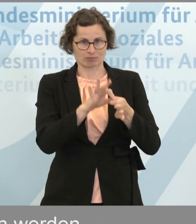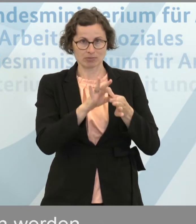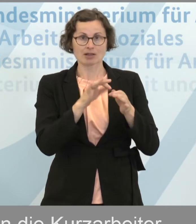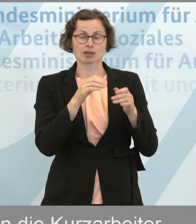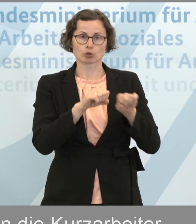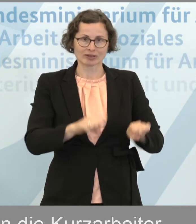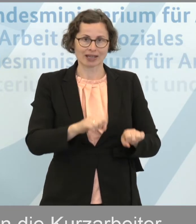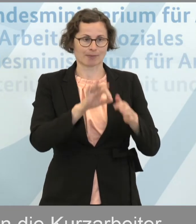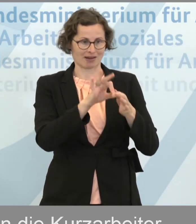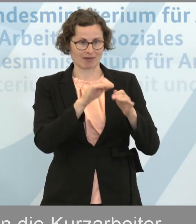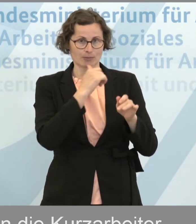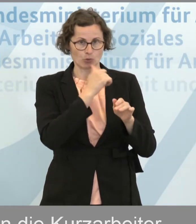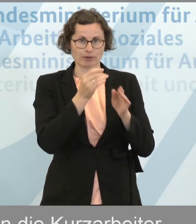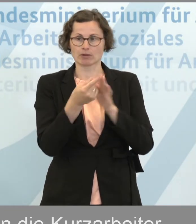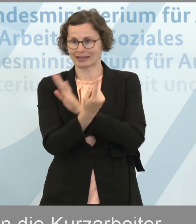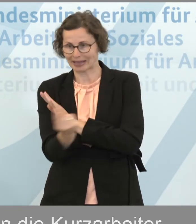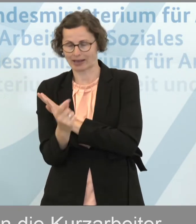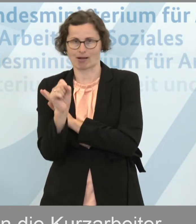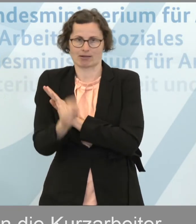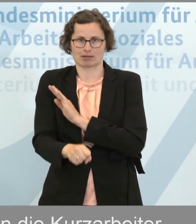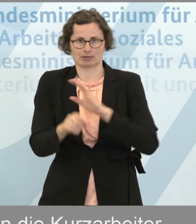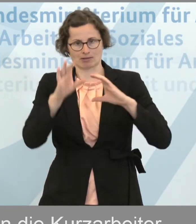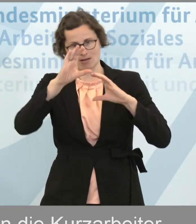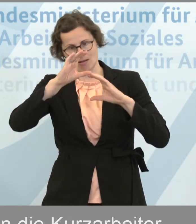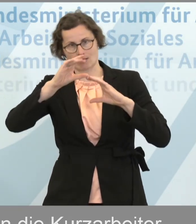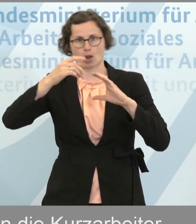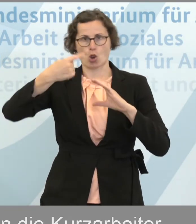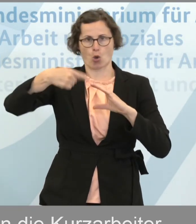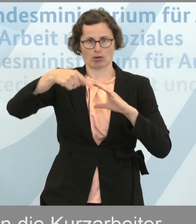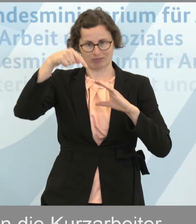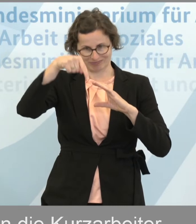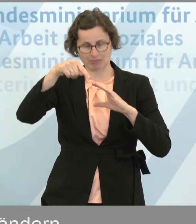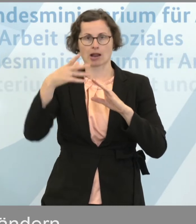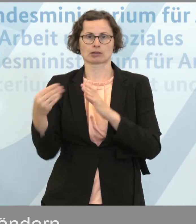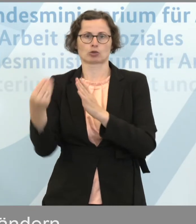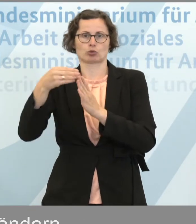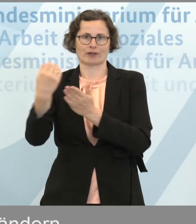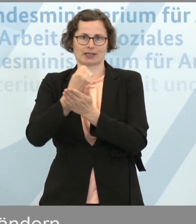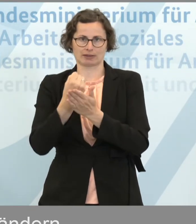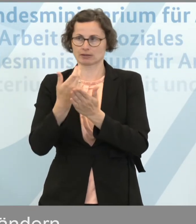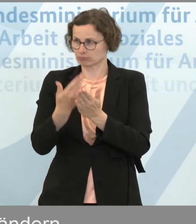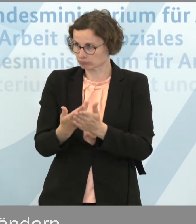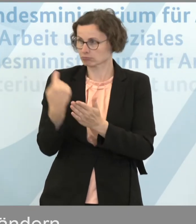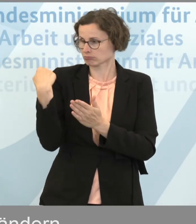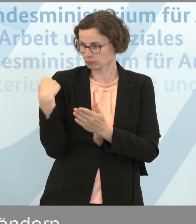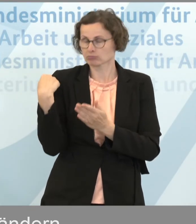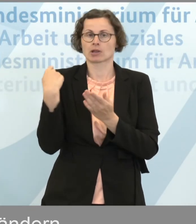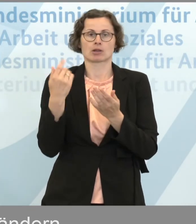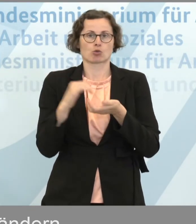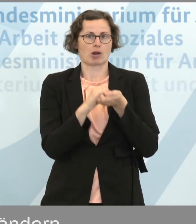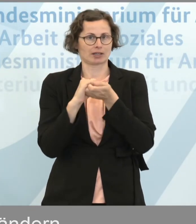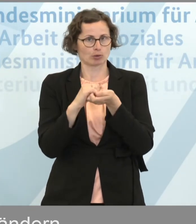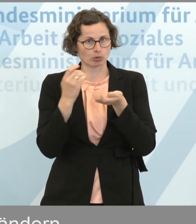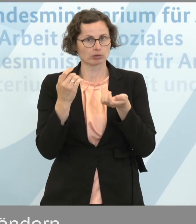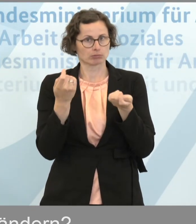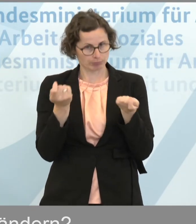jedem Beruf etwas dazu verdienen. Das ist die Beschlusslage des Koalitionsausschusses und ich fühle mich daran gehalten, was der Koalitionsausschuss